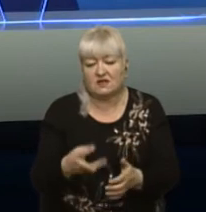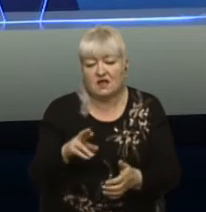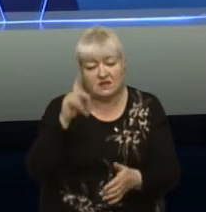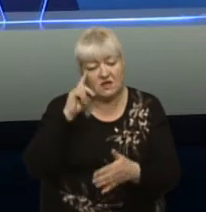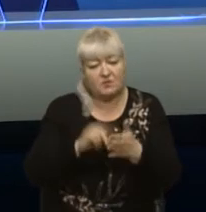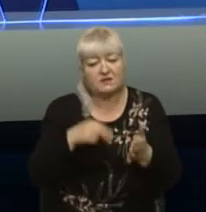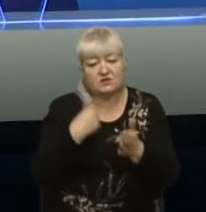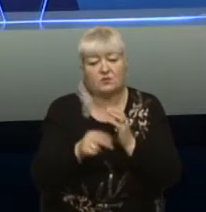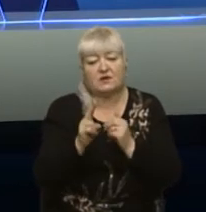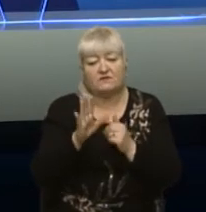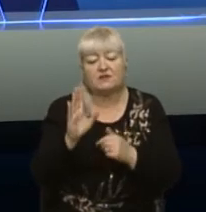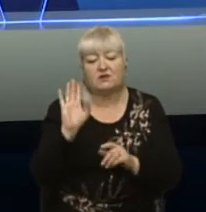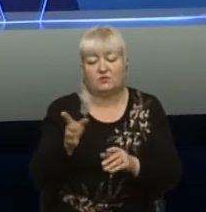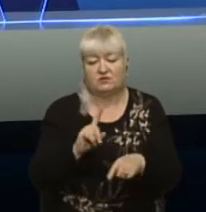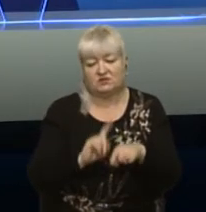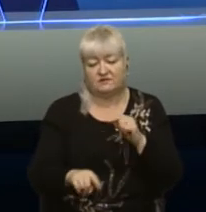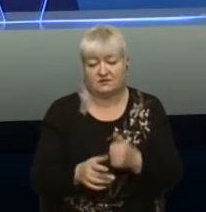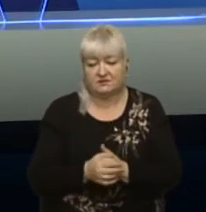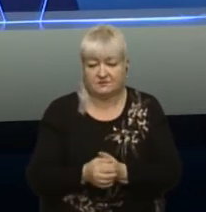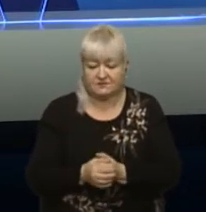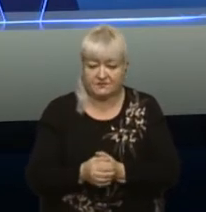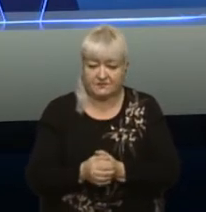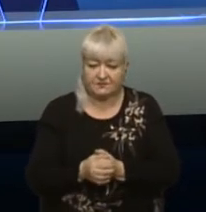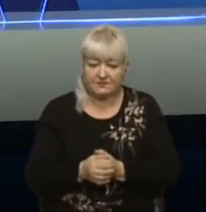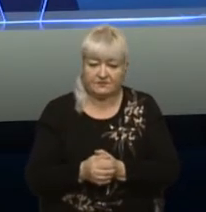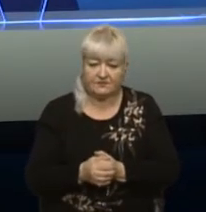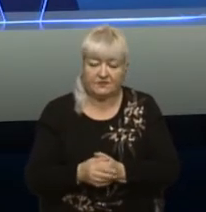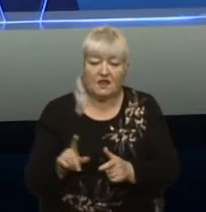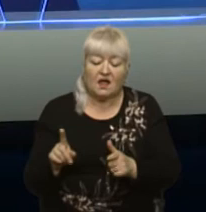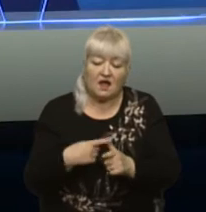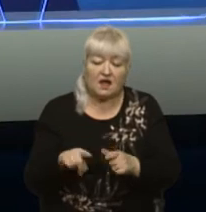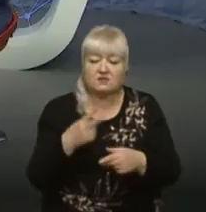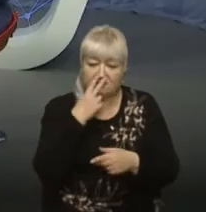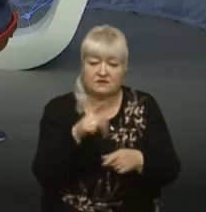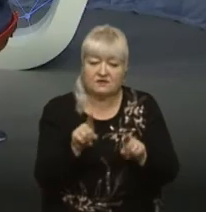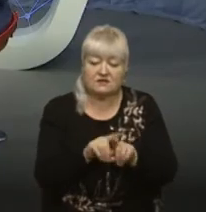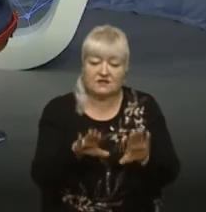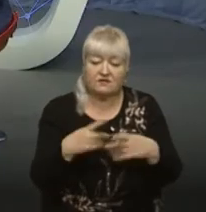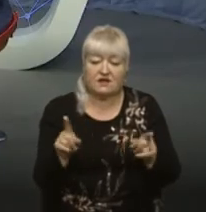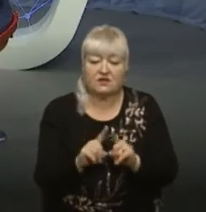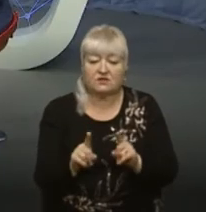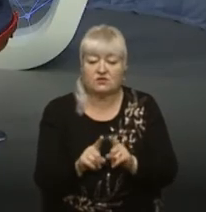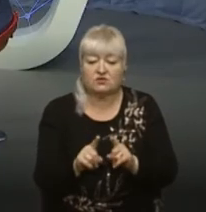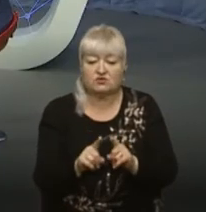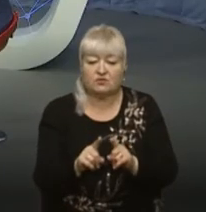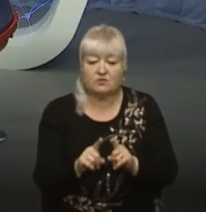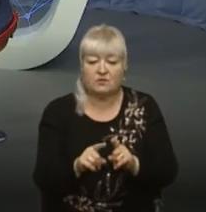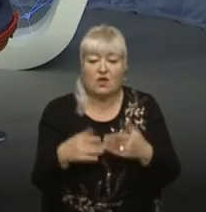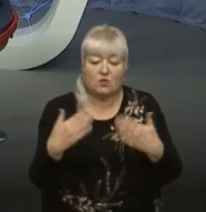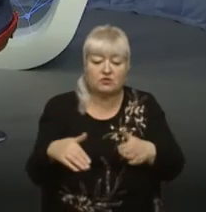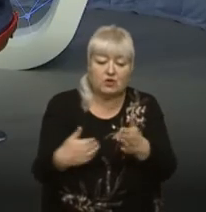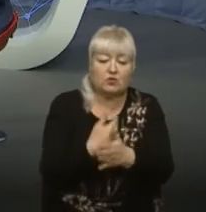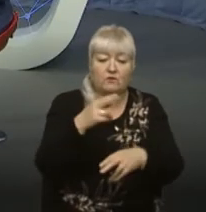квартир все ж таки буде швидшим процесом, ніж будівництво будинку. Чи не розгадався такий варіант, щоб переселити людей в якийсь вже новозбудований, тобто